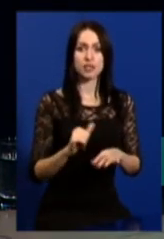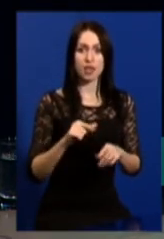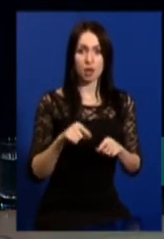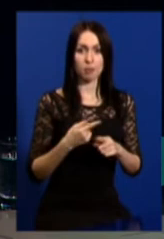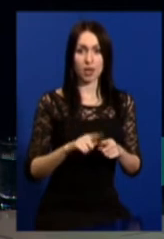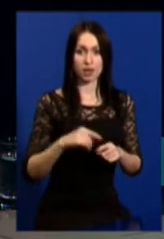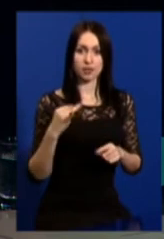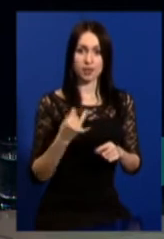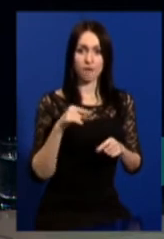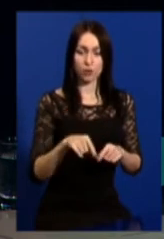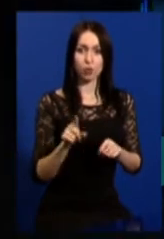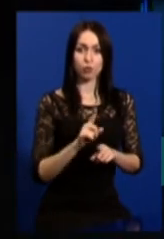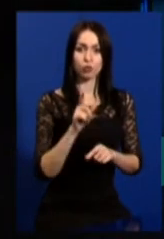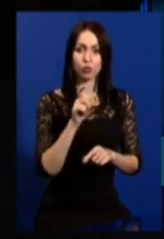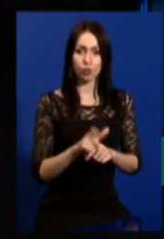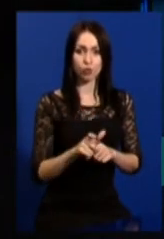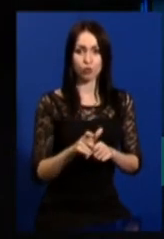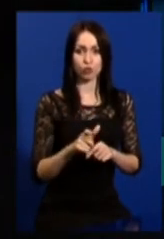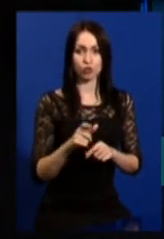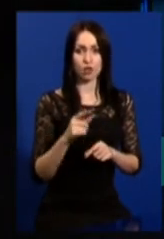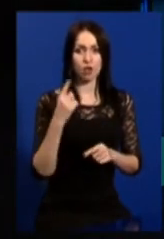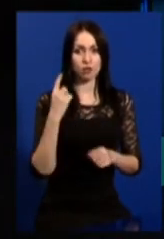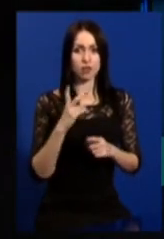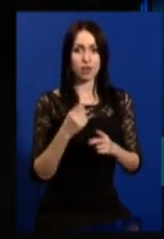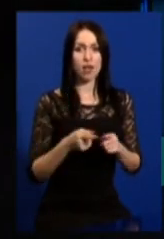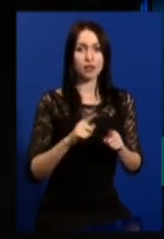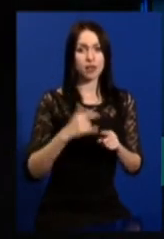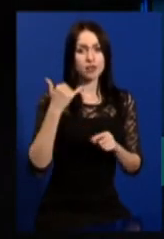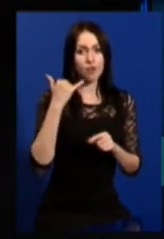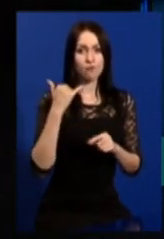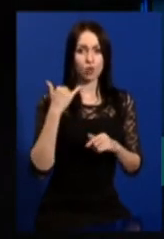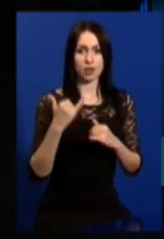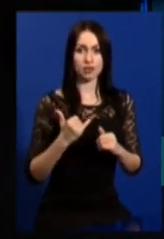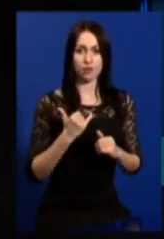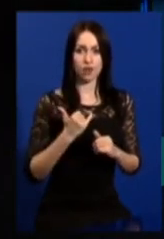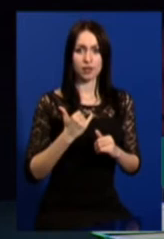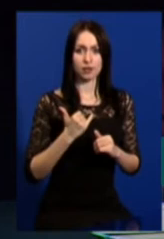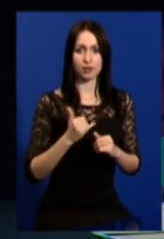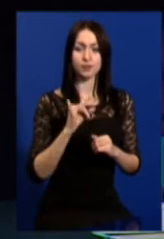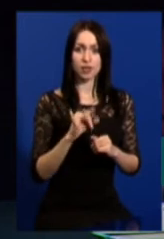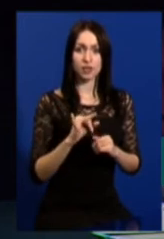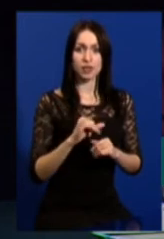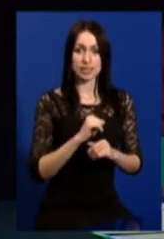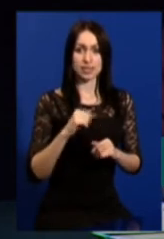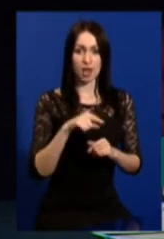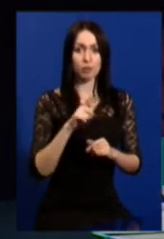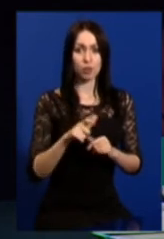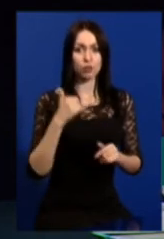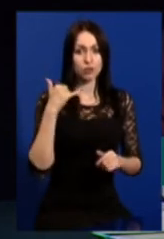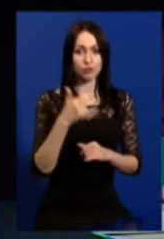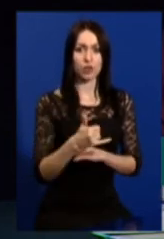цікаве в тому, що люди відгукаються на такі телефонні дзвінки. І самі телефонують.